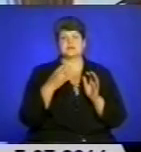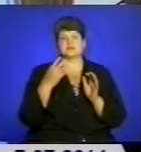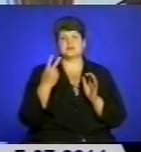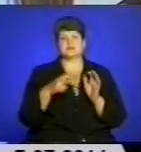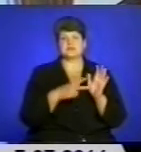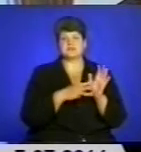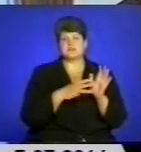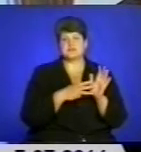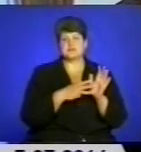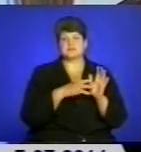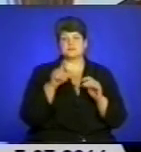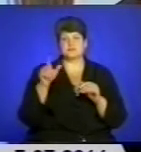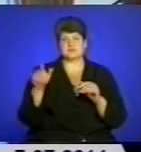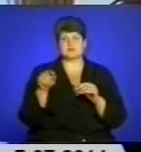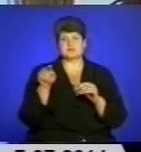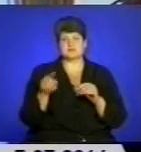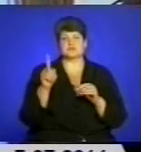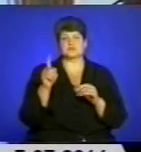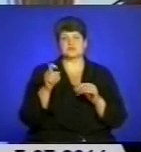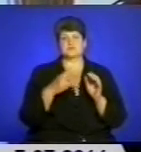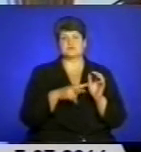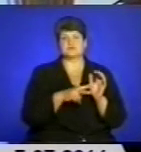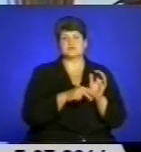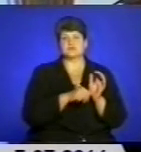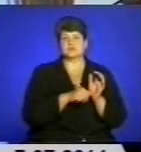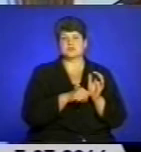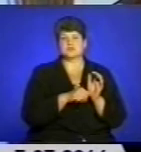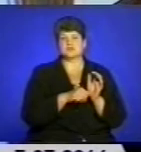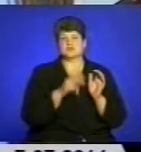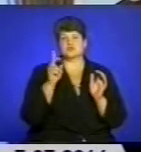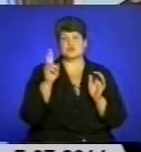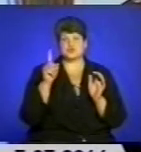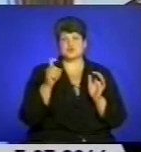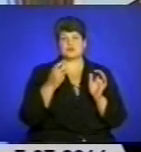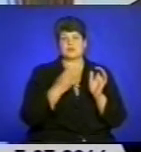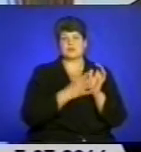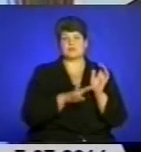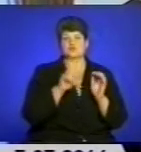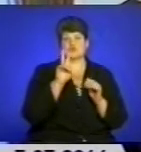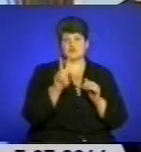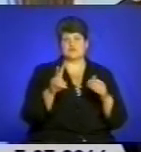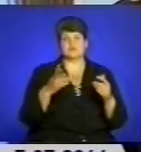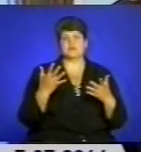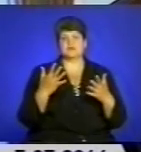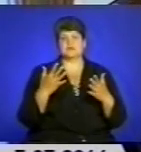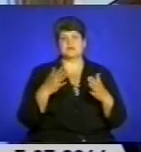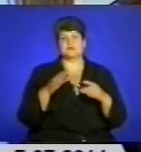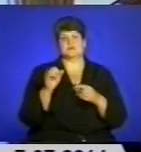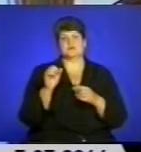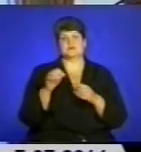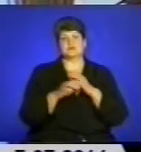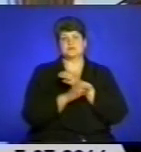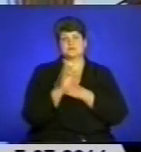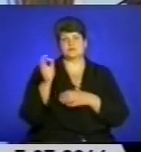136 з Автономної республіки Крим і 192 особи з місць проведення антитерористичної